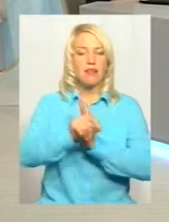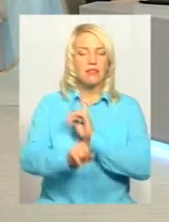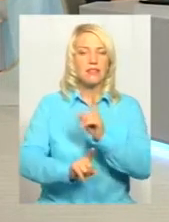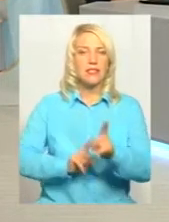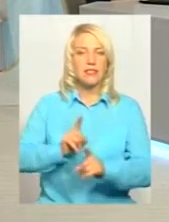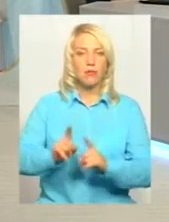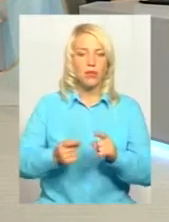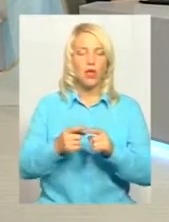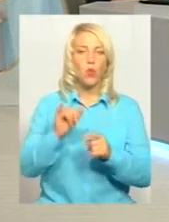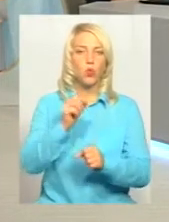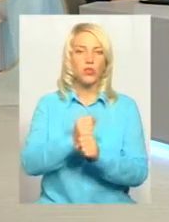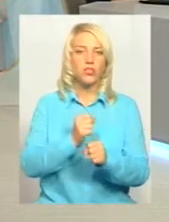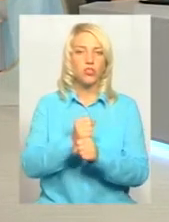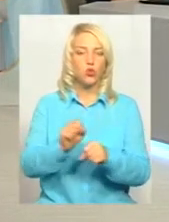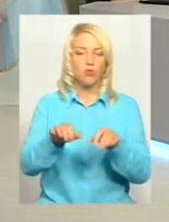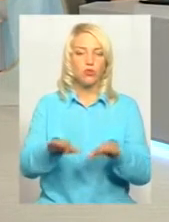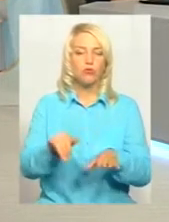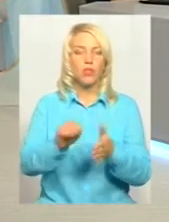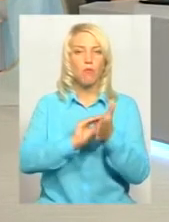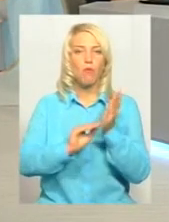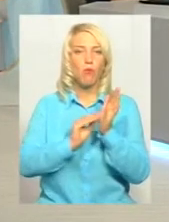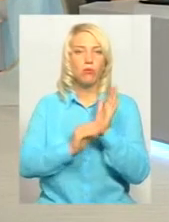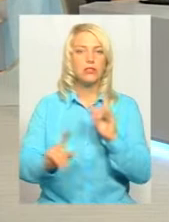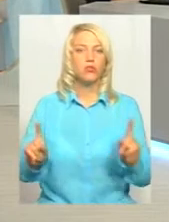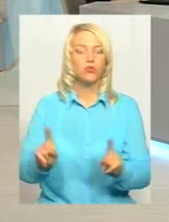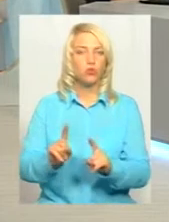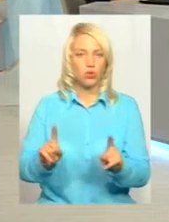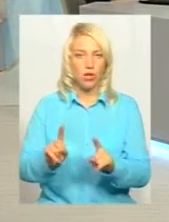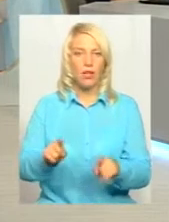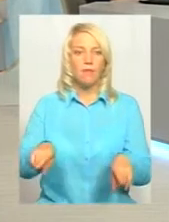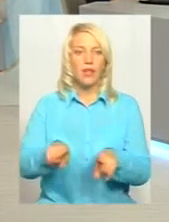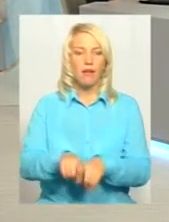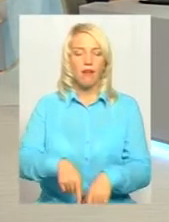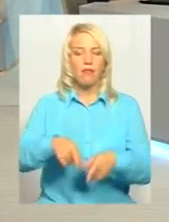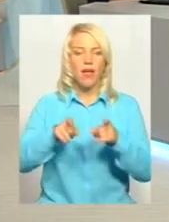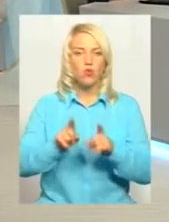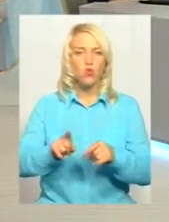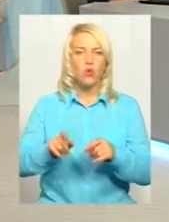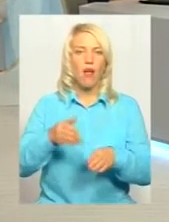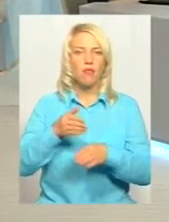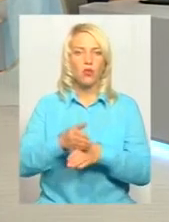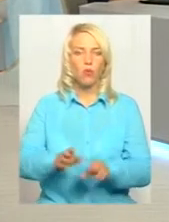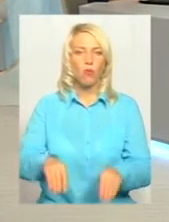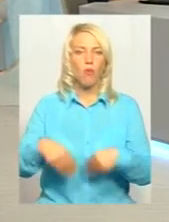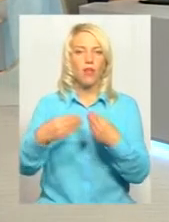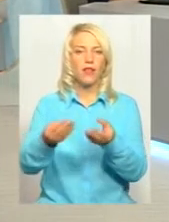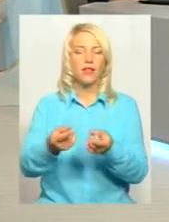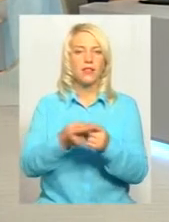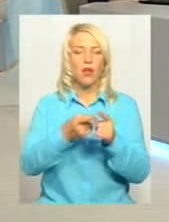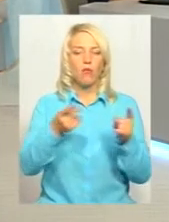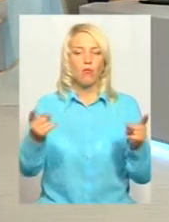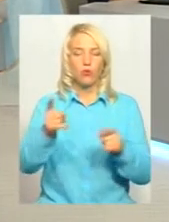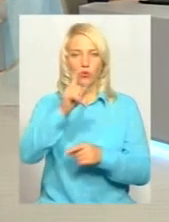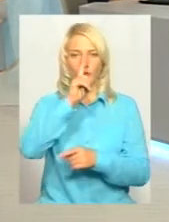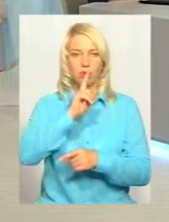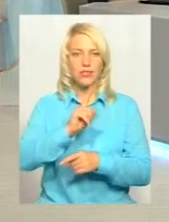постанову діючу. І прописано, що така натуральна допомога видається протягом місяця з